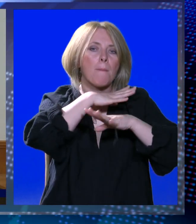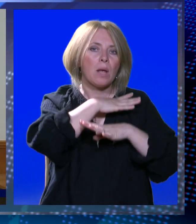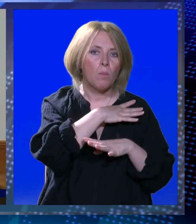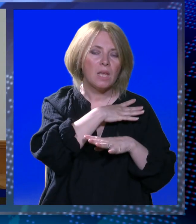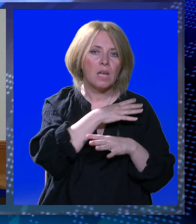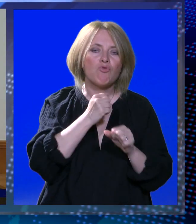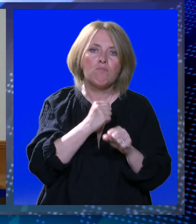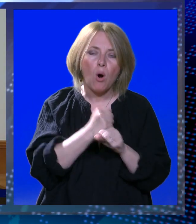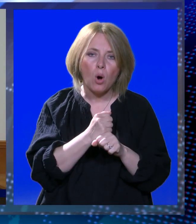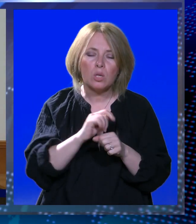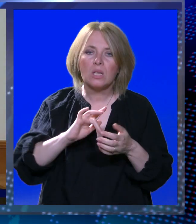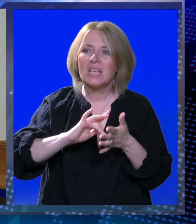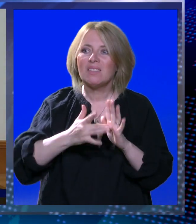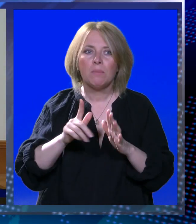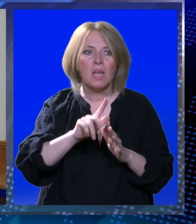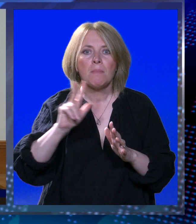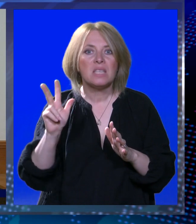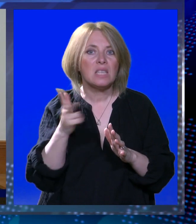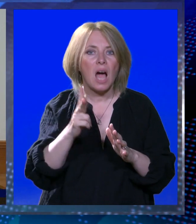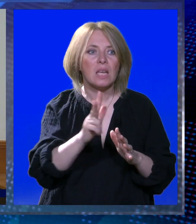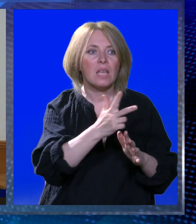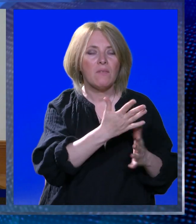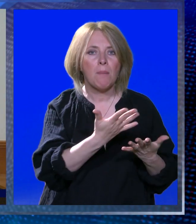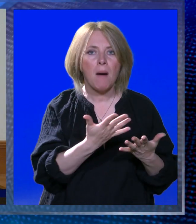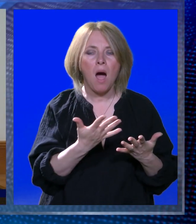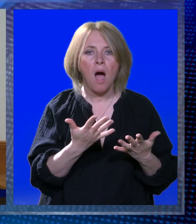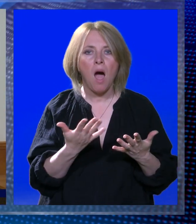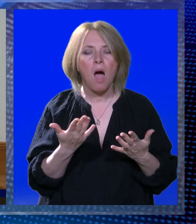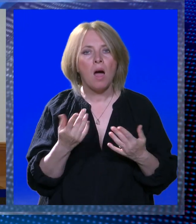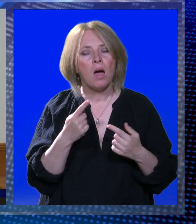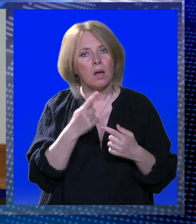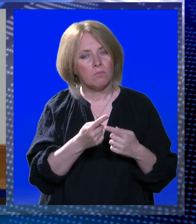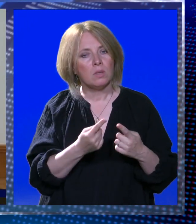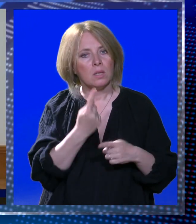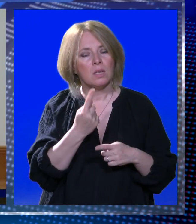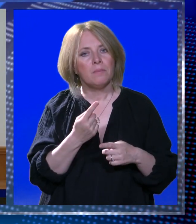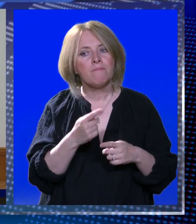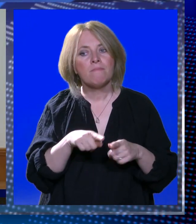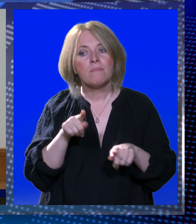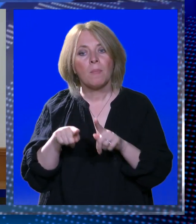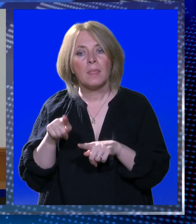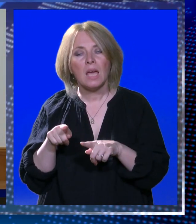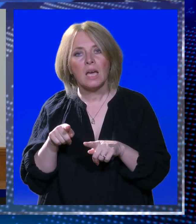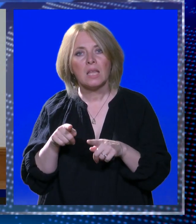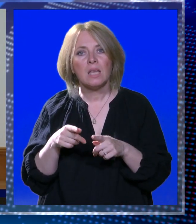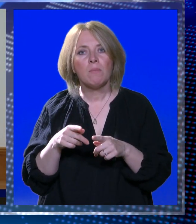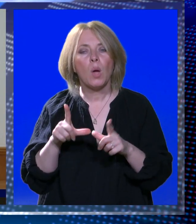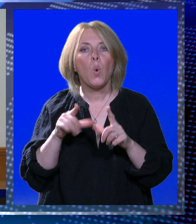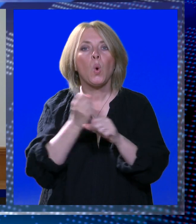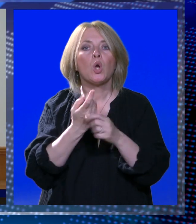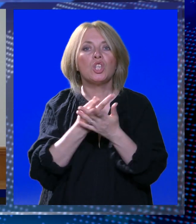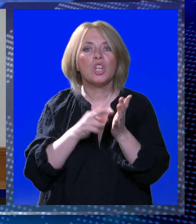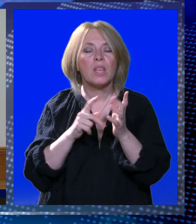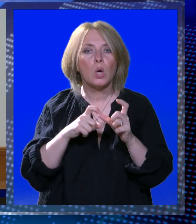preopterećenosti poslom, zbog toga što svim tim zahtjevima koje se stavljaju pred osobe kojima se ovo dogodi, jer negdje imaju